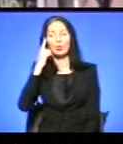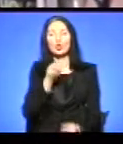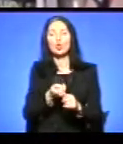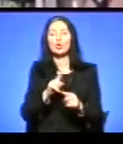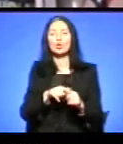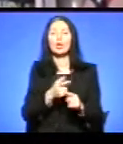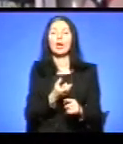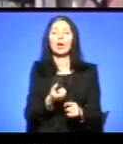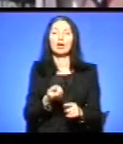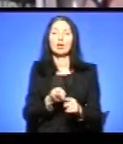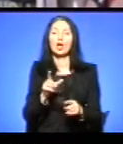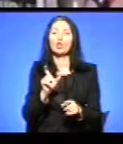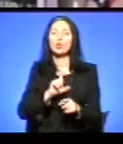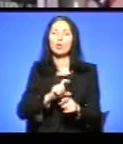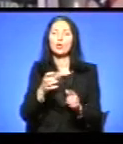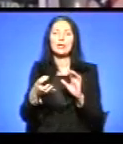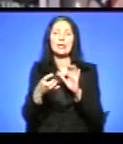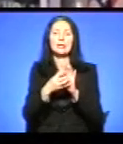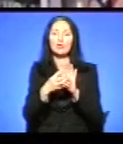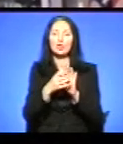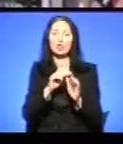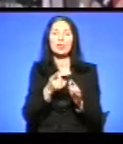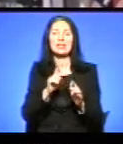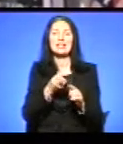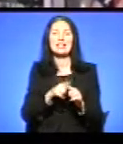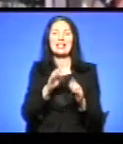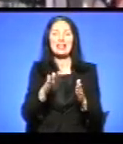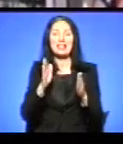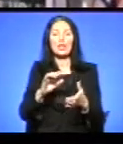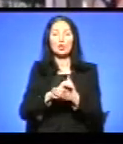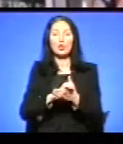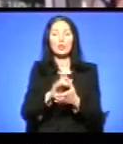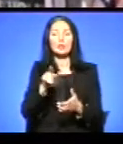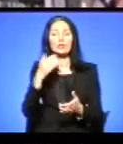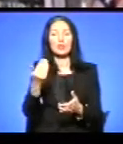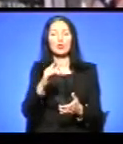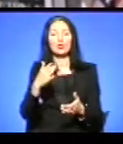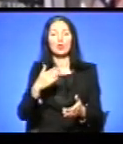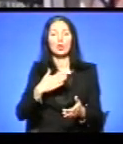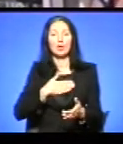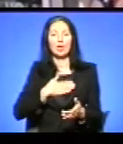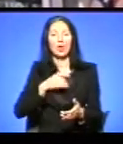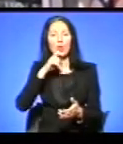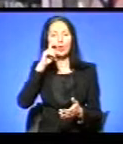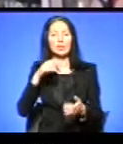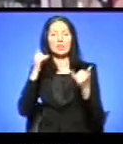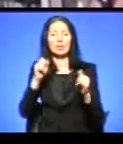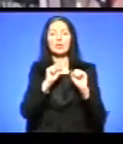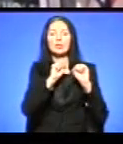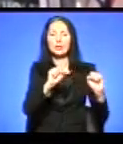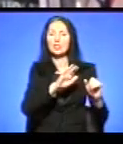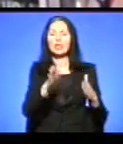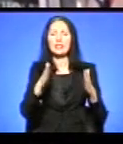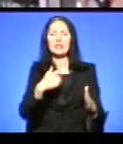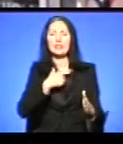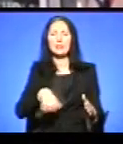це не тільки ознайомлення з тим, що Україна зараз захищає не тільки себе, але всю Європу від атаки